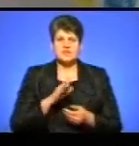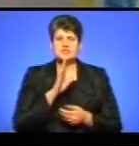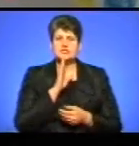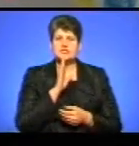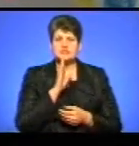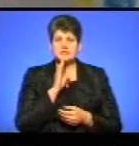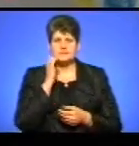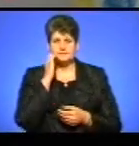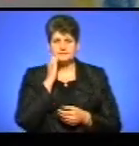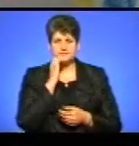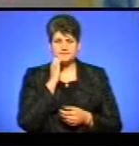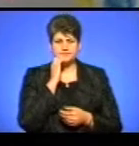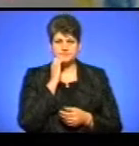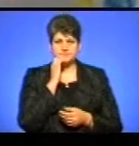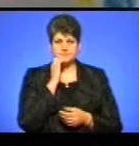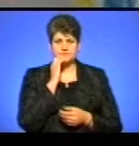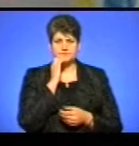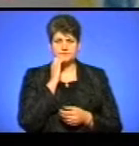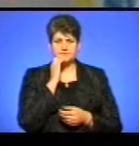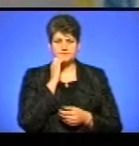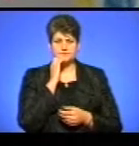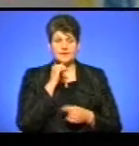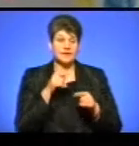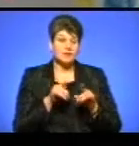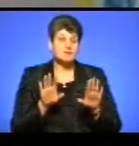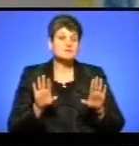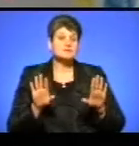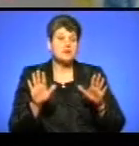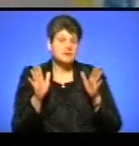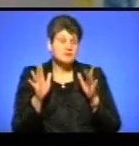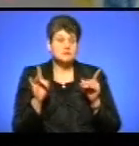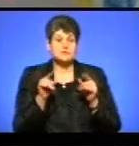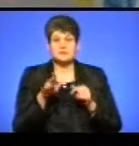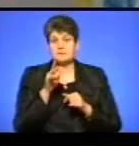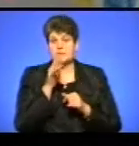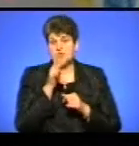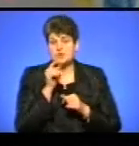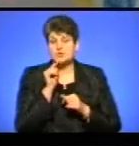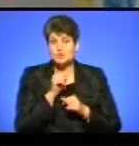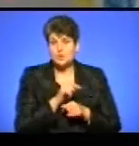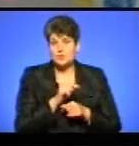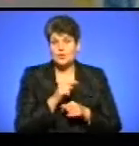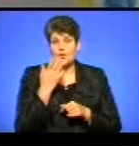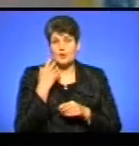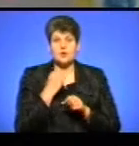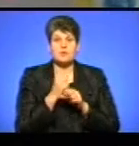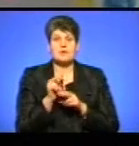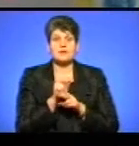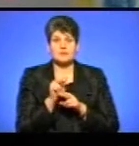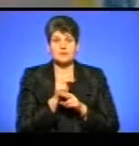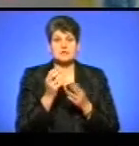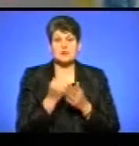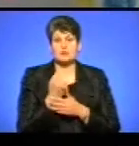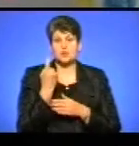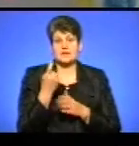похилого віку. І так стається, що вони під час того, як роблять ремонт, знаходять один